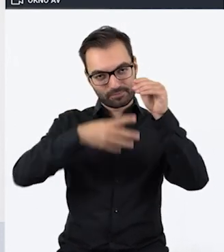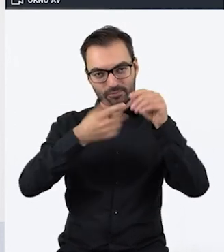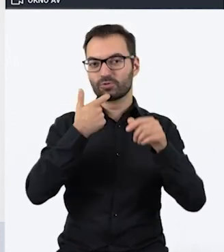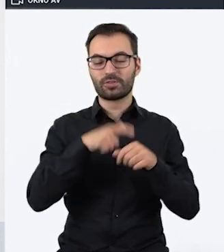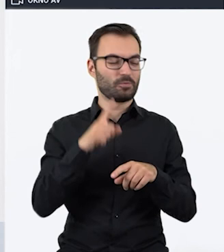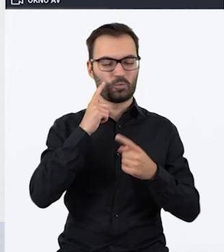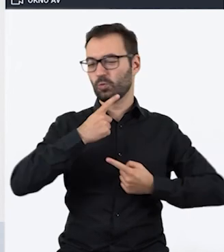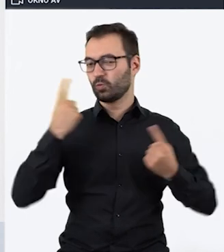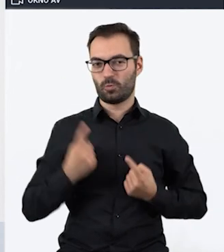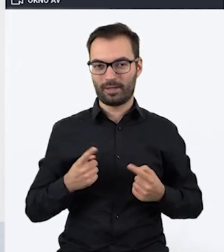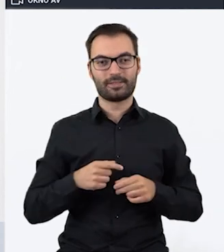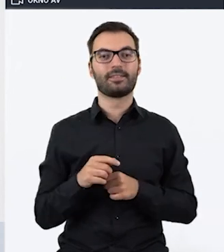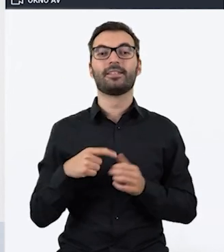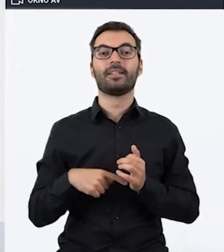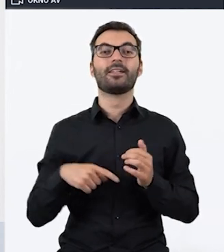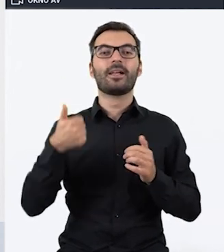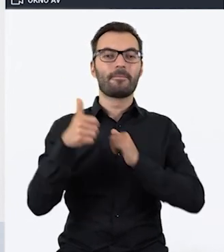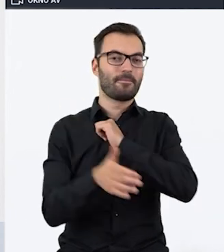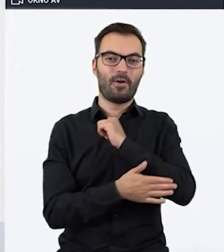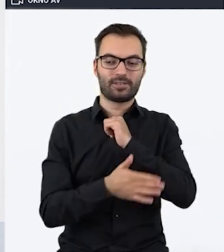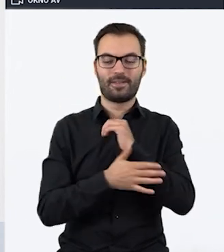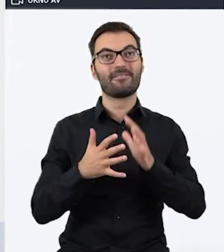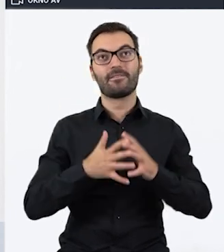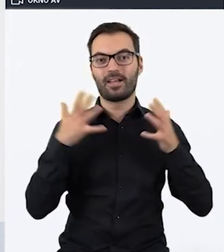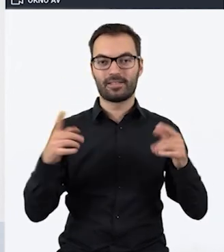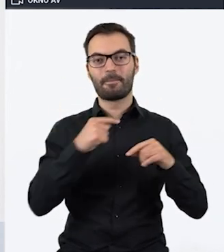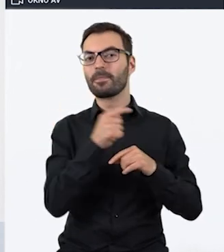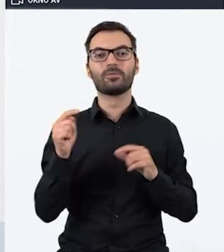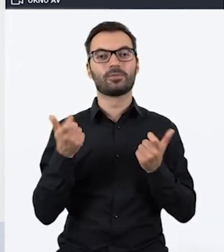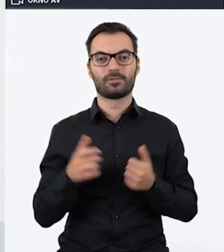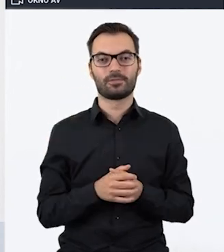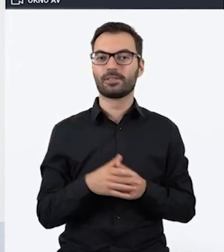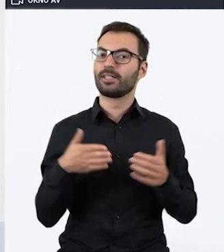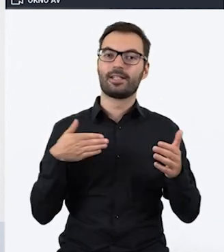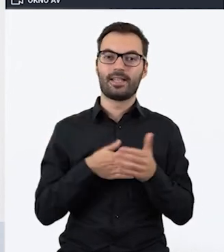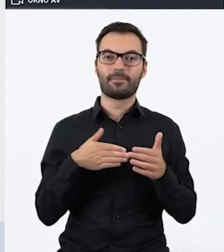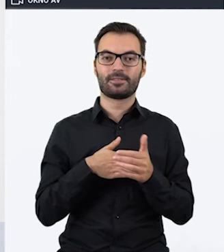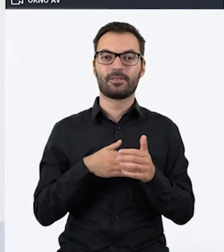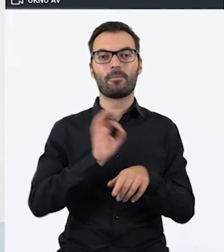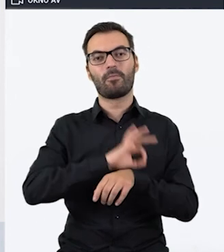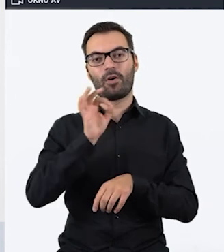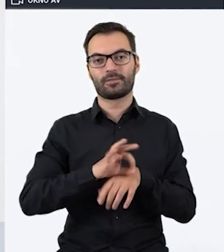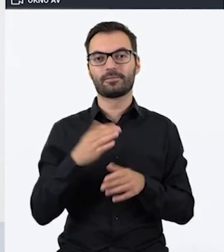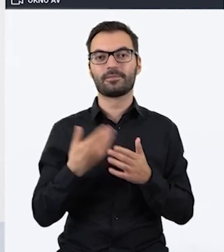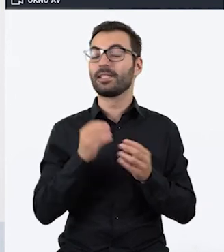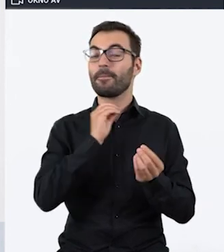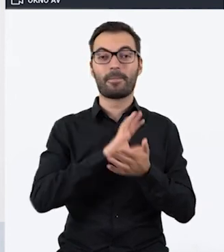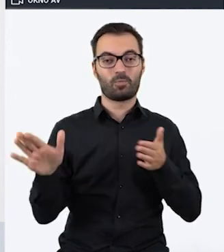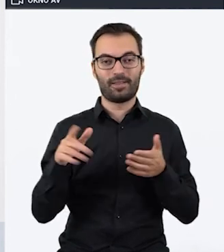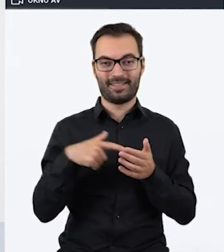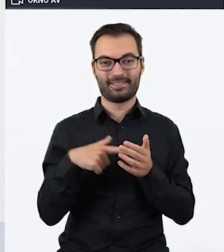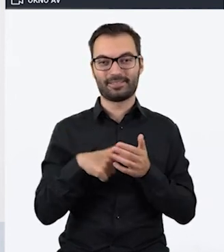narzędzie. jedynym podstawowym dużym minusem jest to, że jest ograniczona liczba tych projektów, bo w bezpłatnej wersji możemy